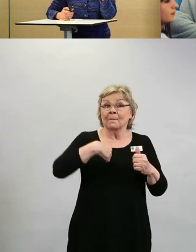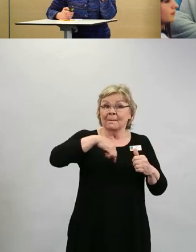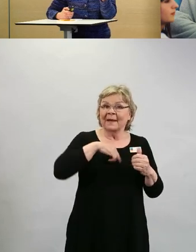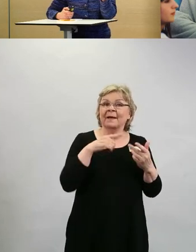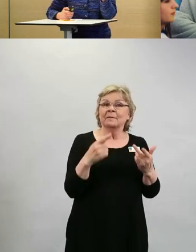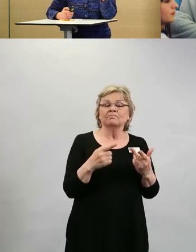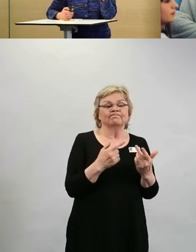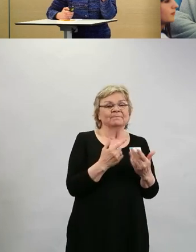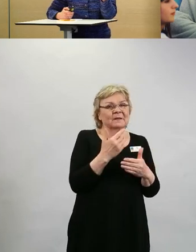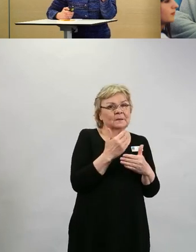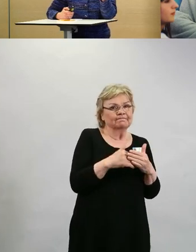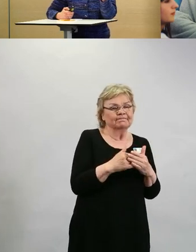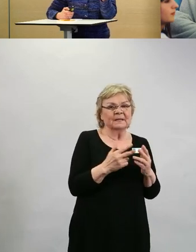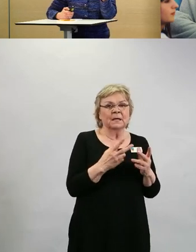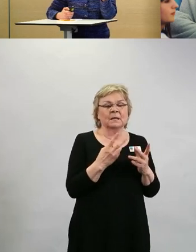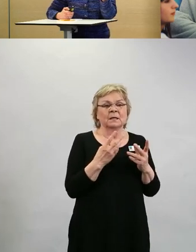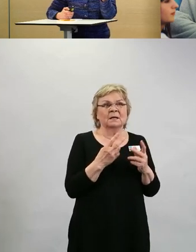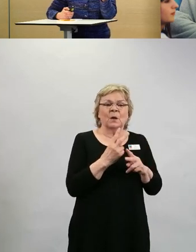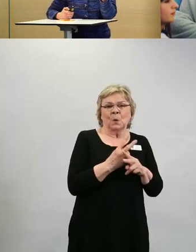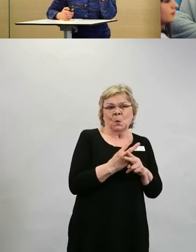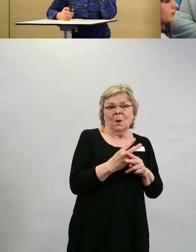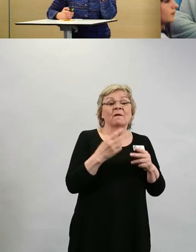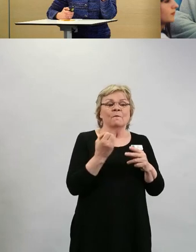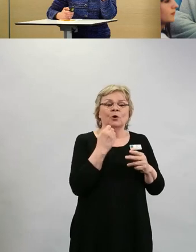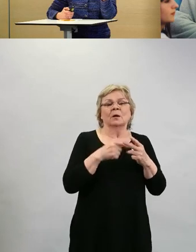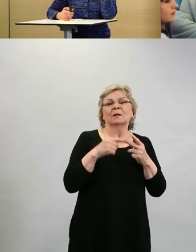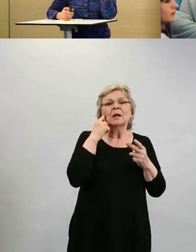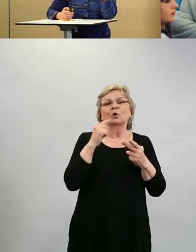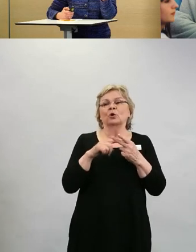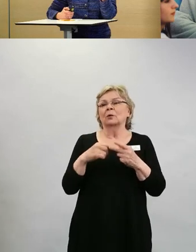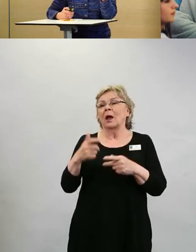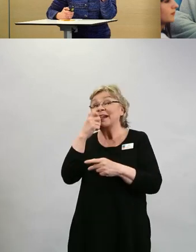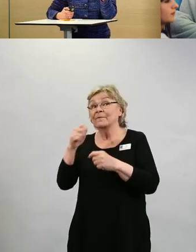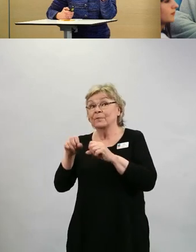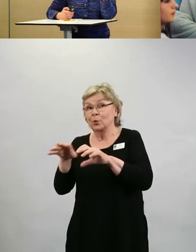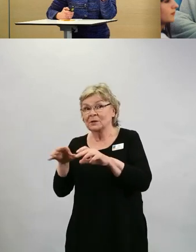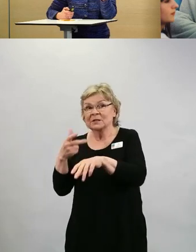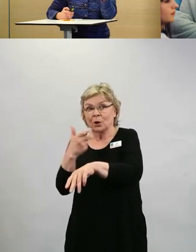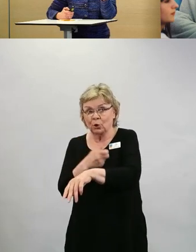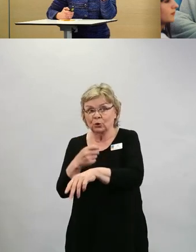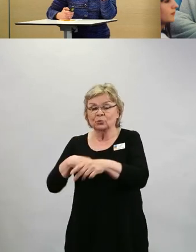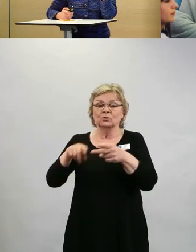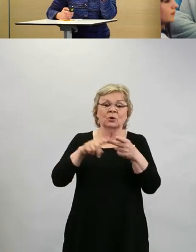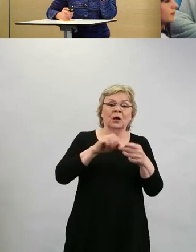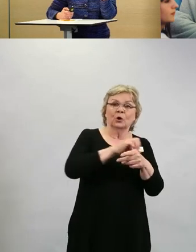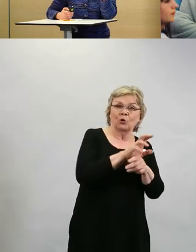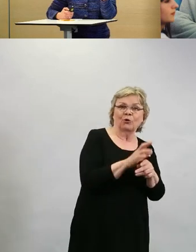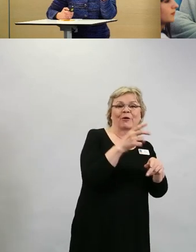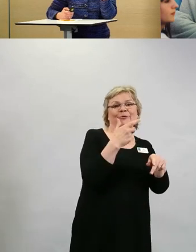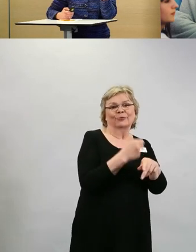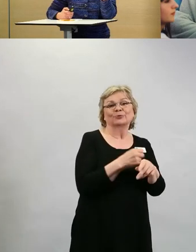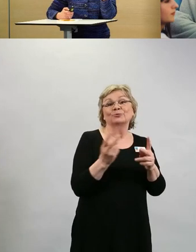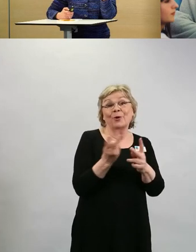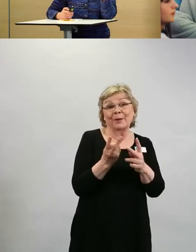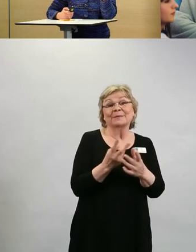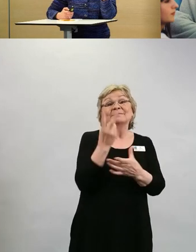influenssarokotteita ja koronarokotteita voidaan antaa samanaikaisesti, jos näitä tehosteita sitten tarvitaan.